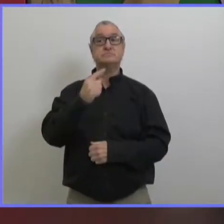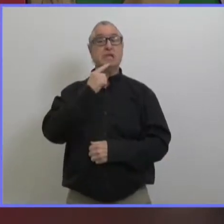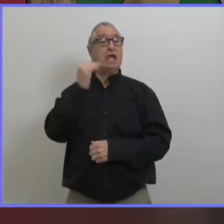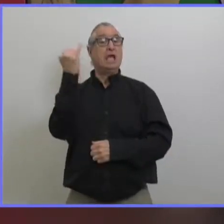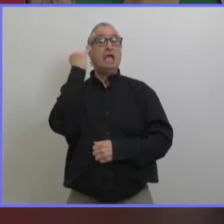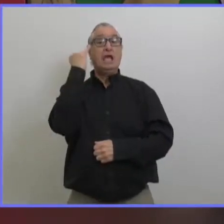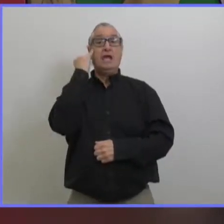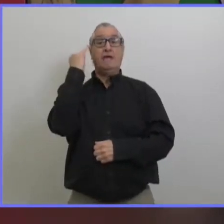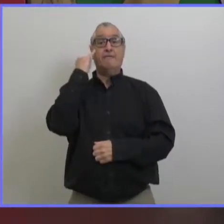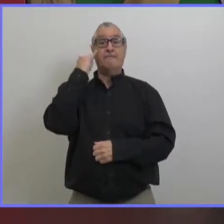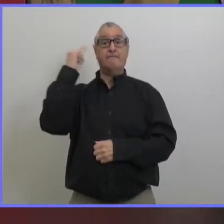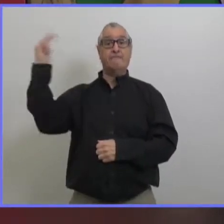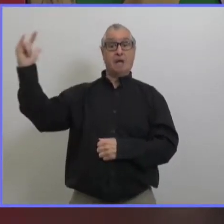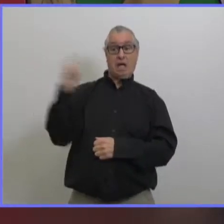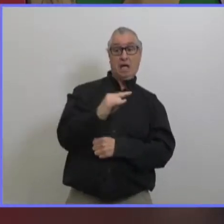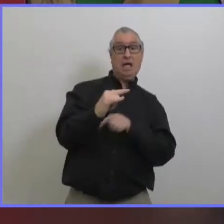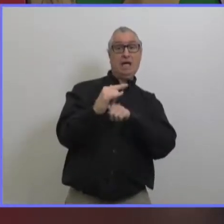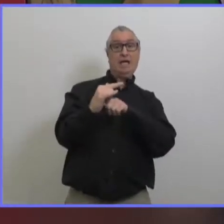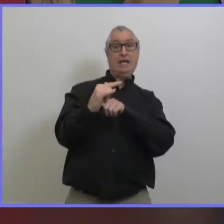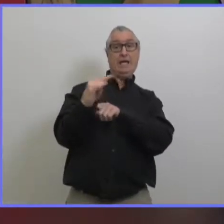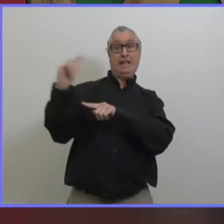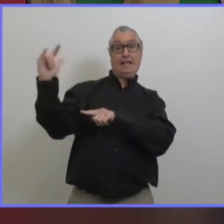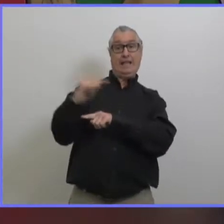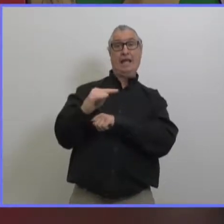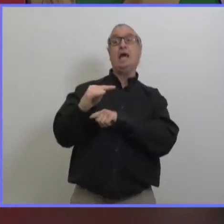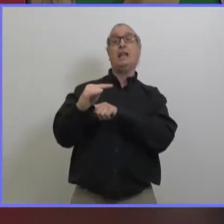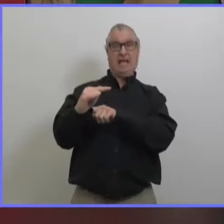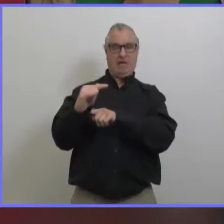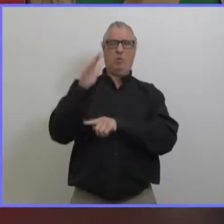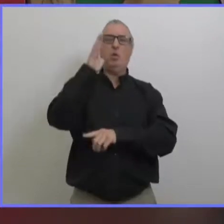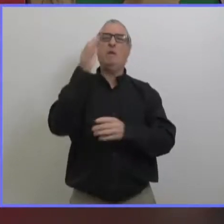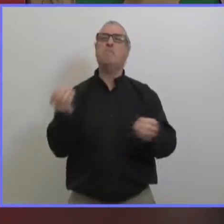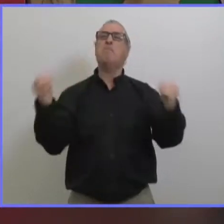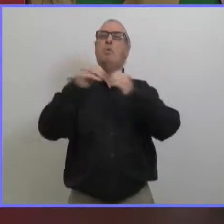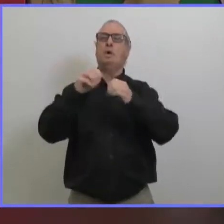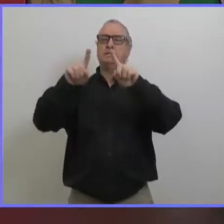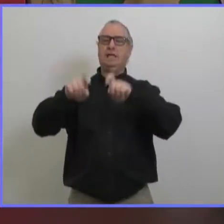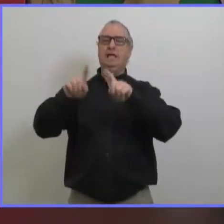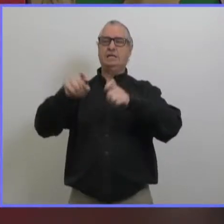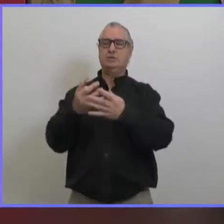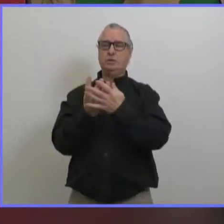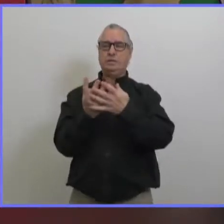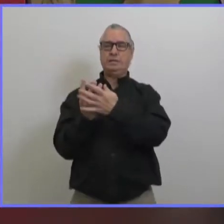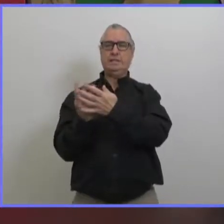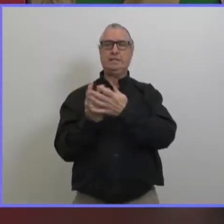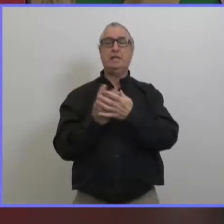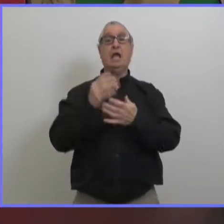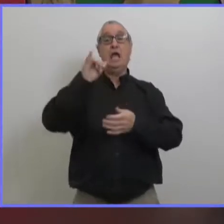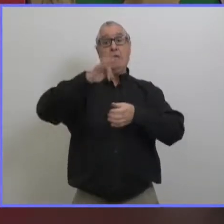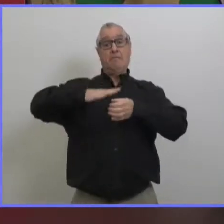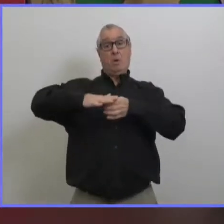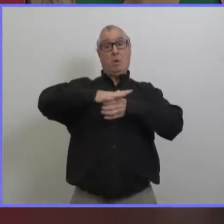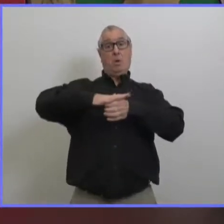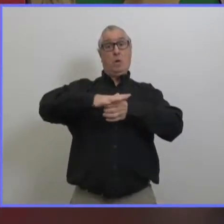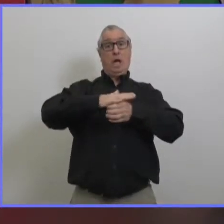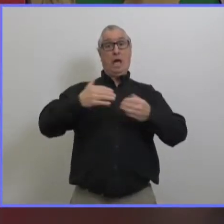cas qui sont liés à des déplacements des cas qui ont mené à une transmission accrue ou au début d'un foyer d'éclosion